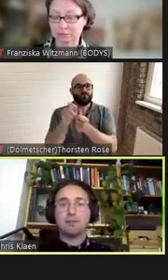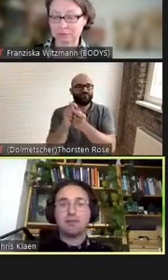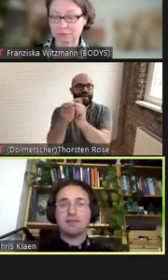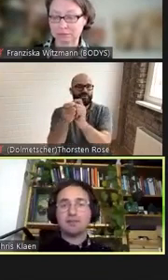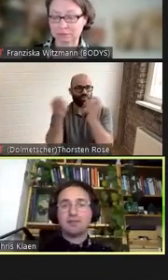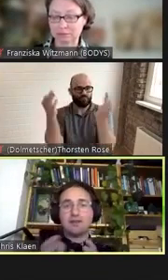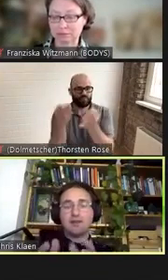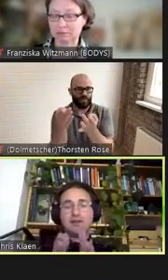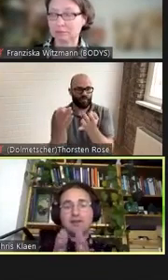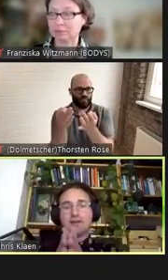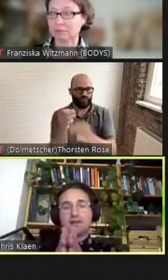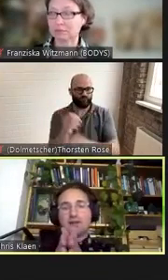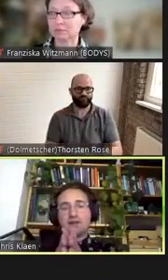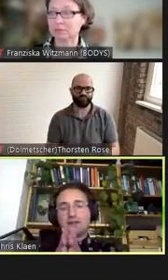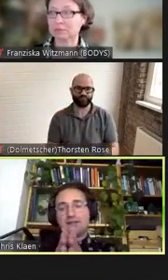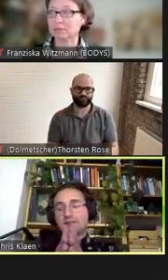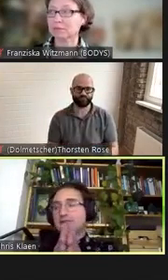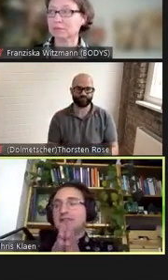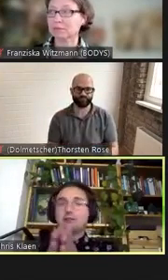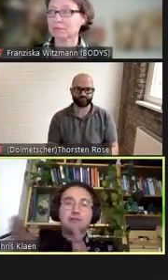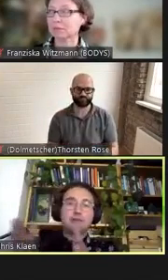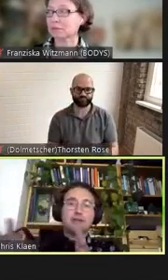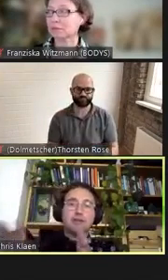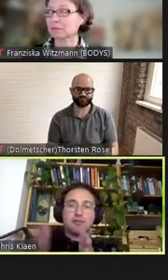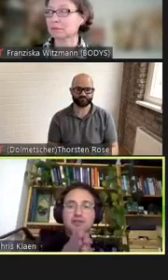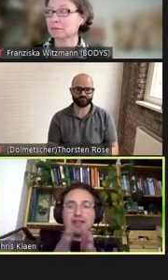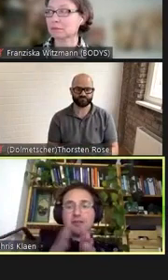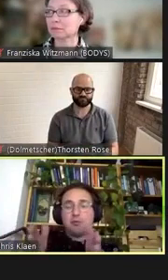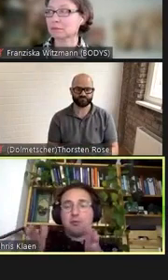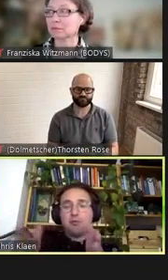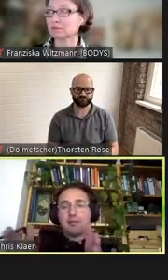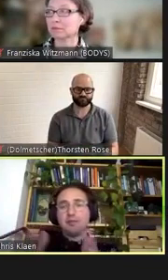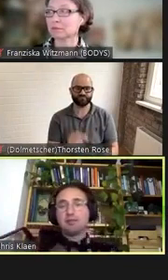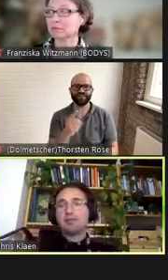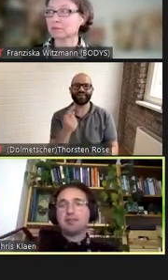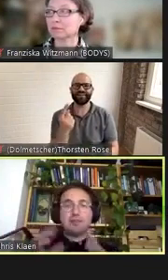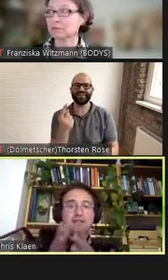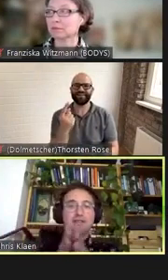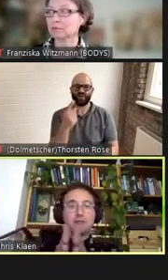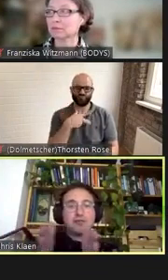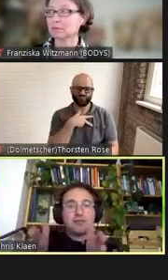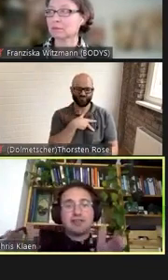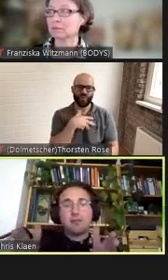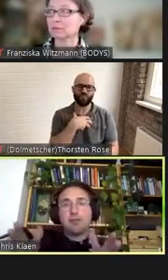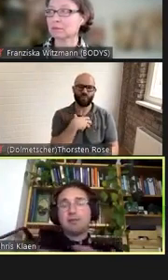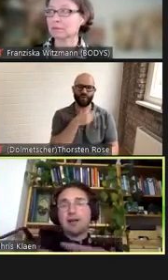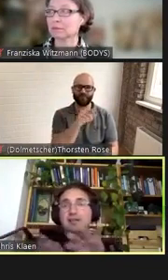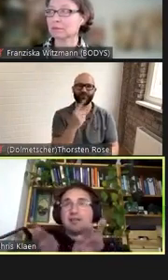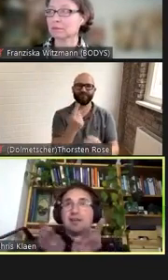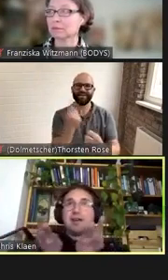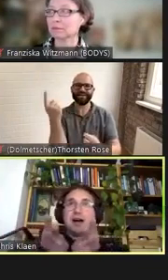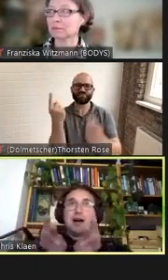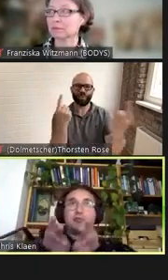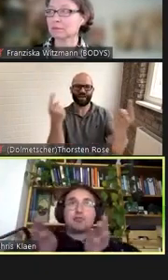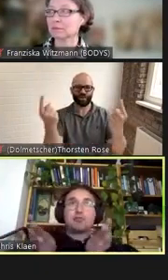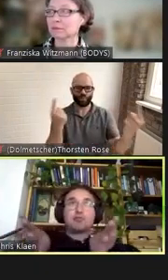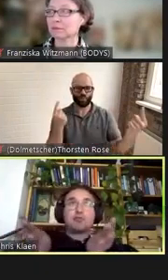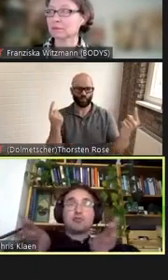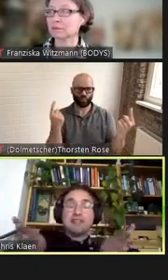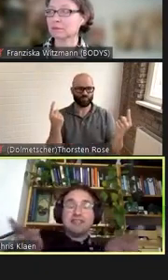eben diese Isolierung sozialer Probleme und die Definition sozialer Probleme als